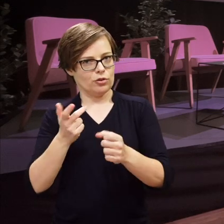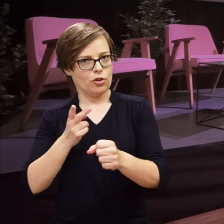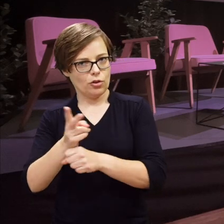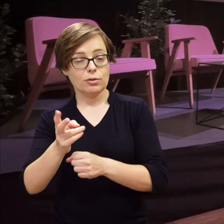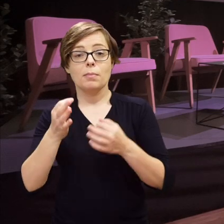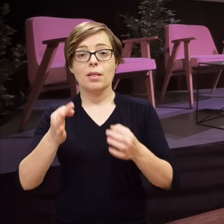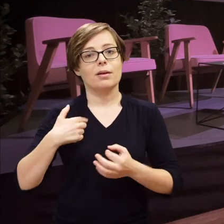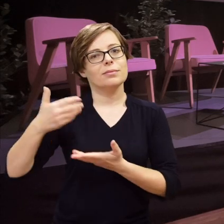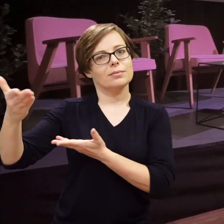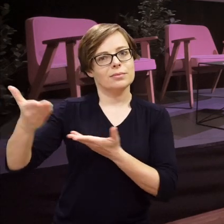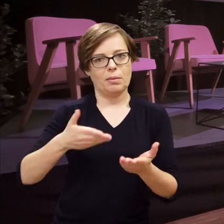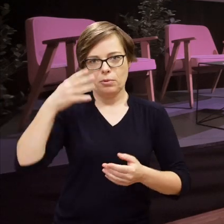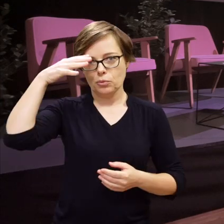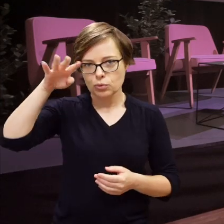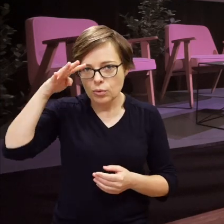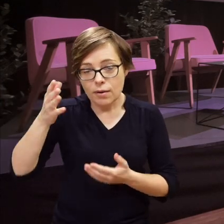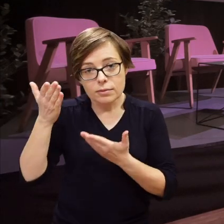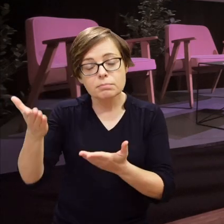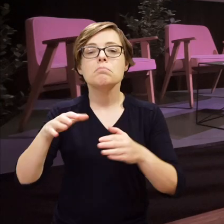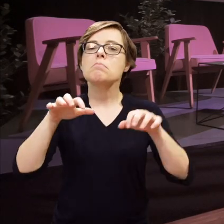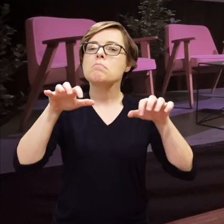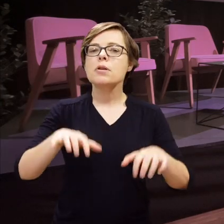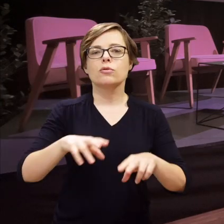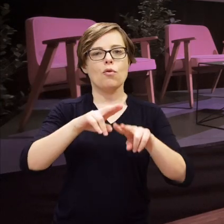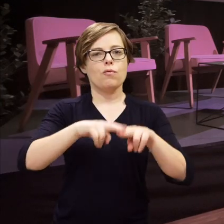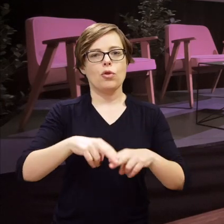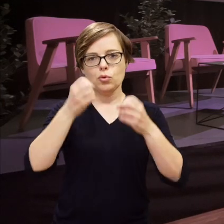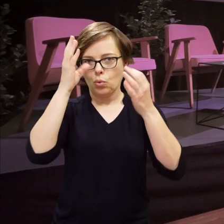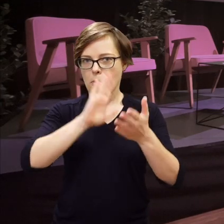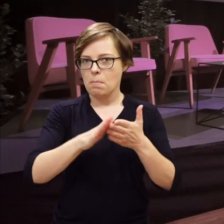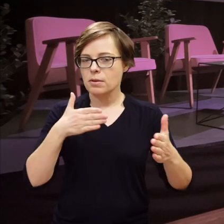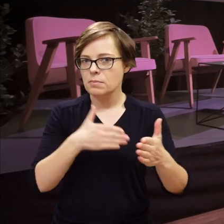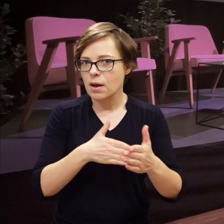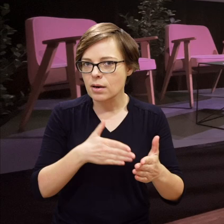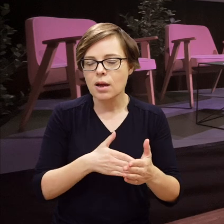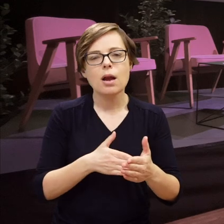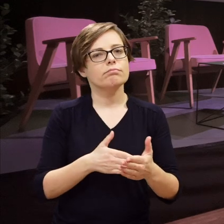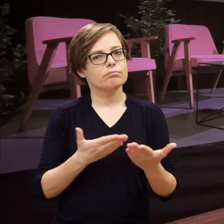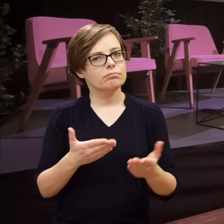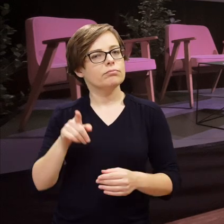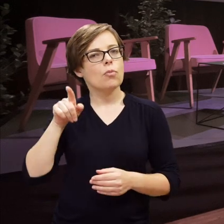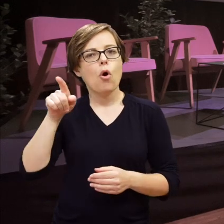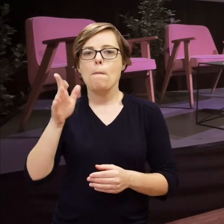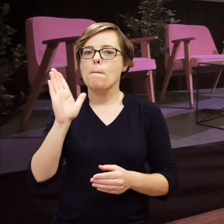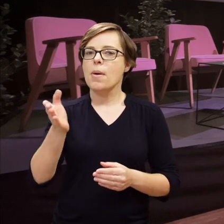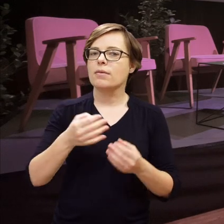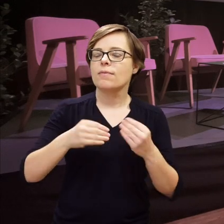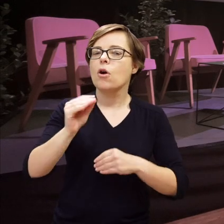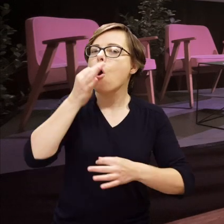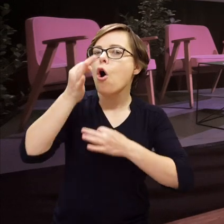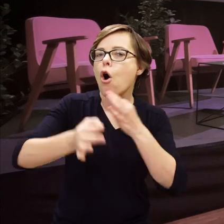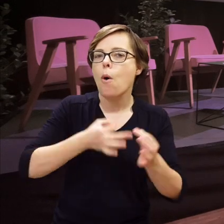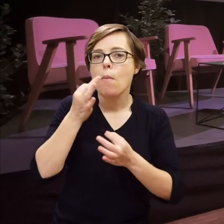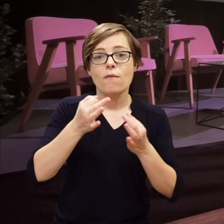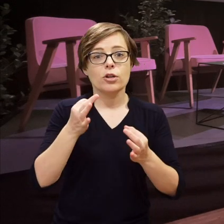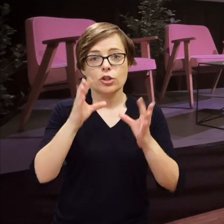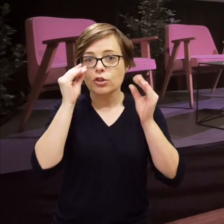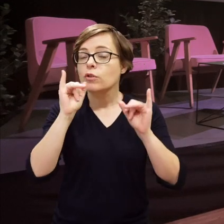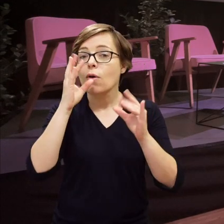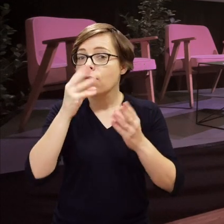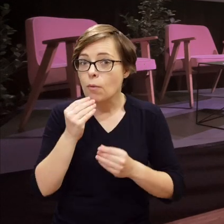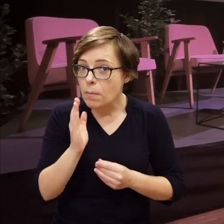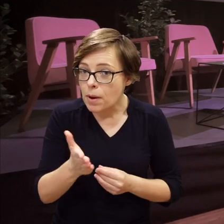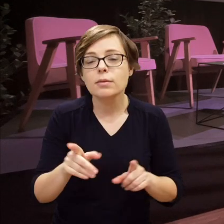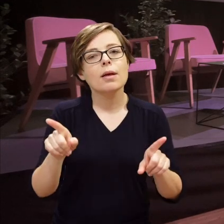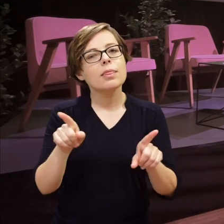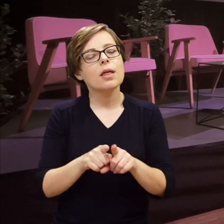zapraszam tutaj na scenę Anię Żurawską, prezeskę Fundacji Kultury Bez Barier, która opowie o dzisiejszym wieczorze